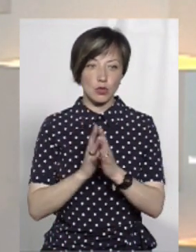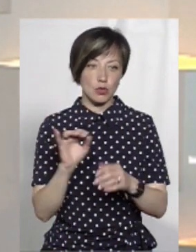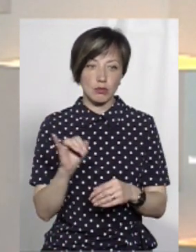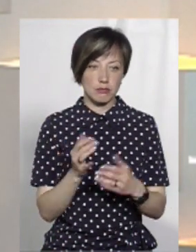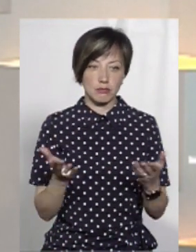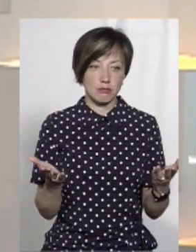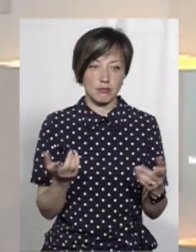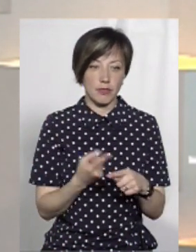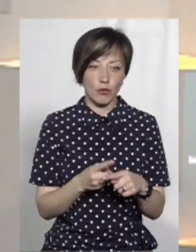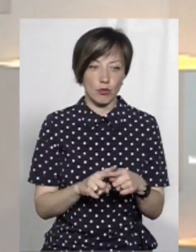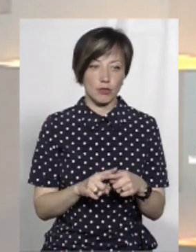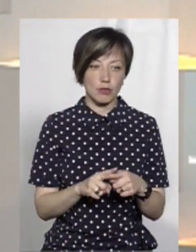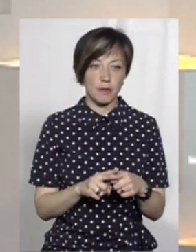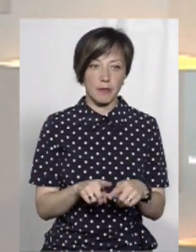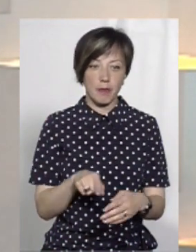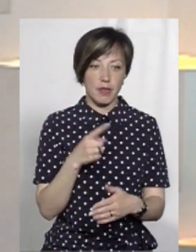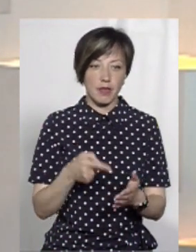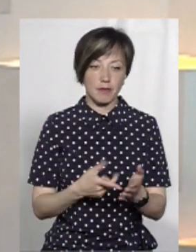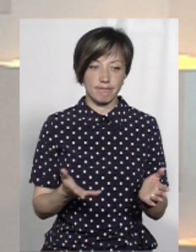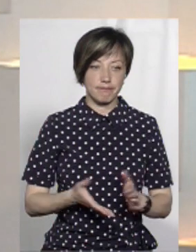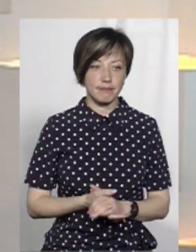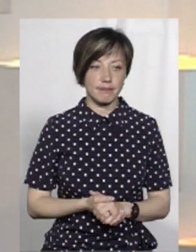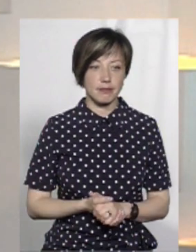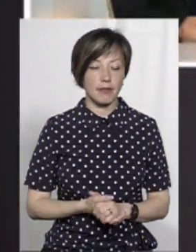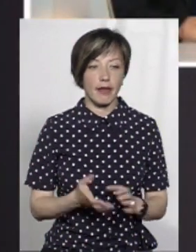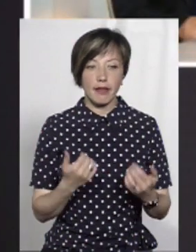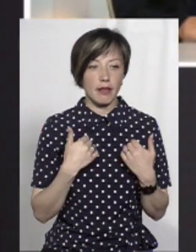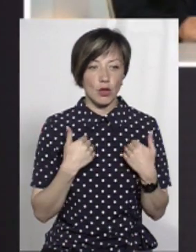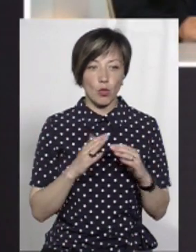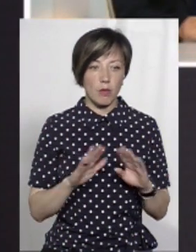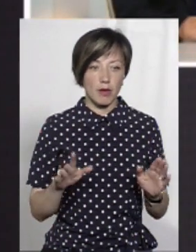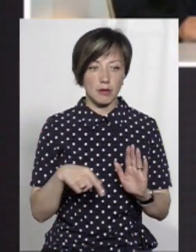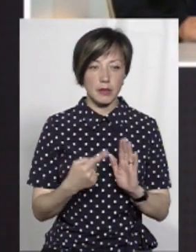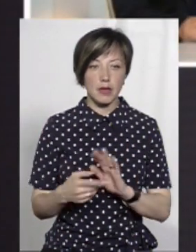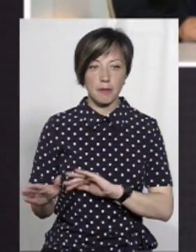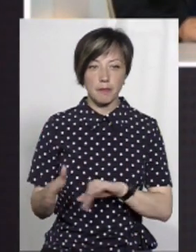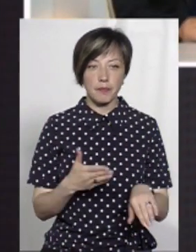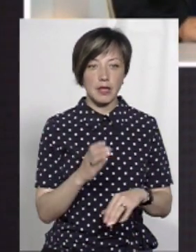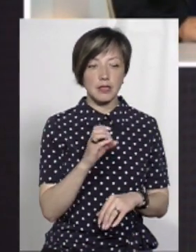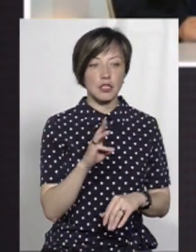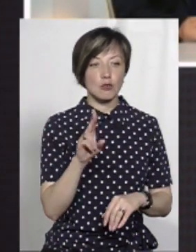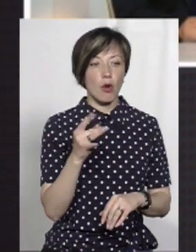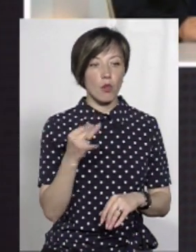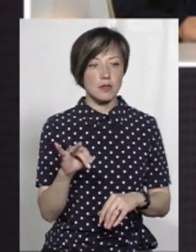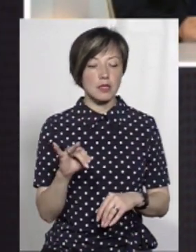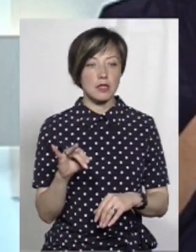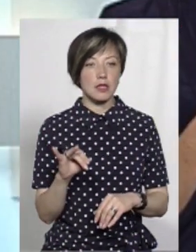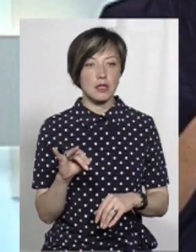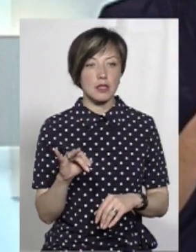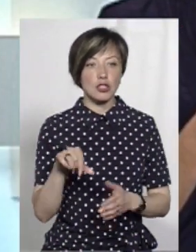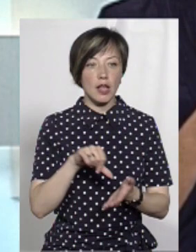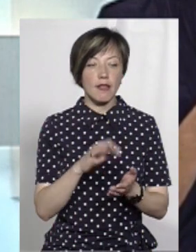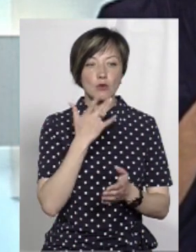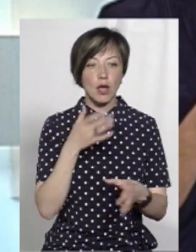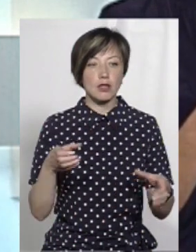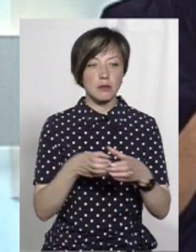І тому це таке питання, знаєте, більше не до мене. Добре. Сергій Шпаковський запитує. Він